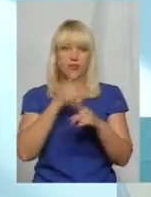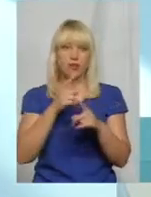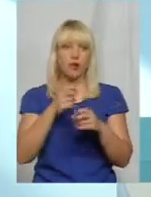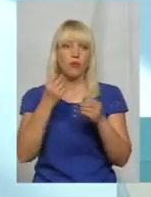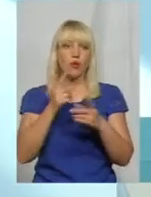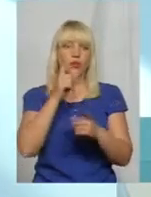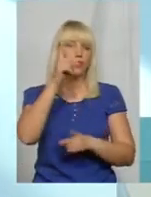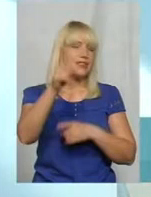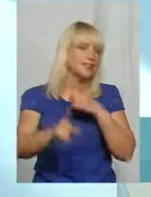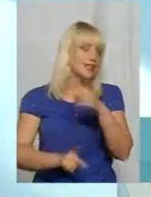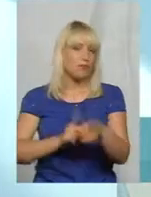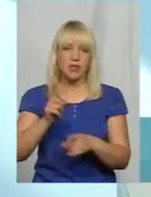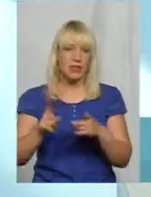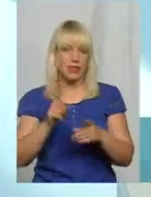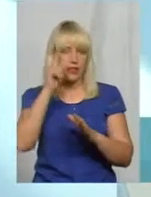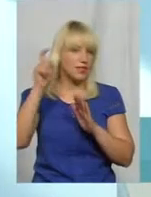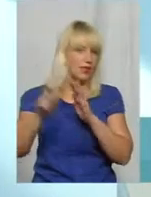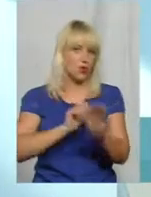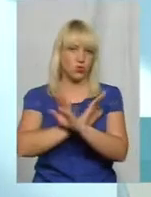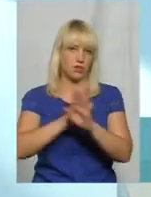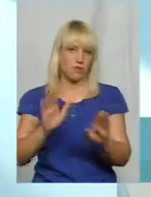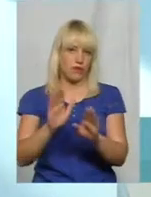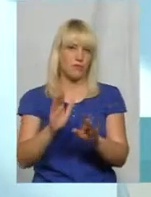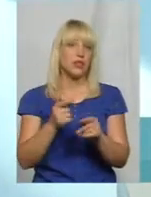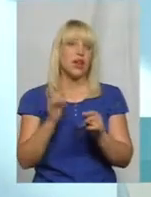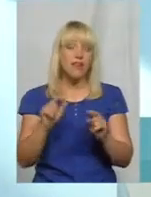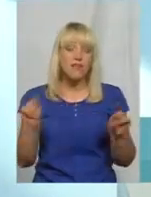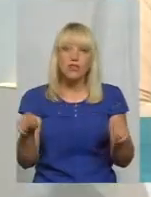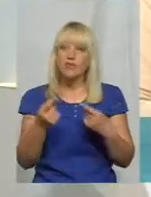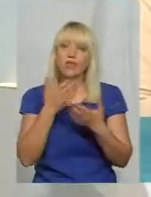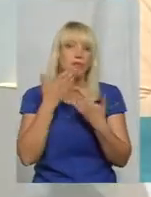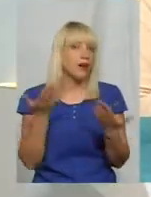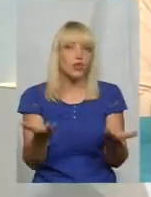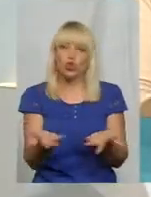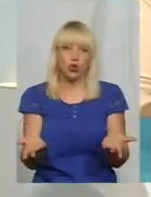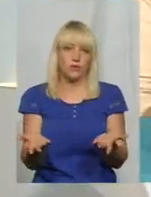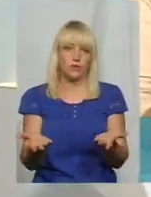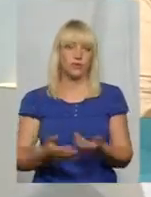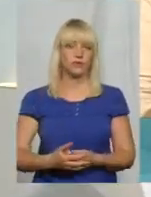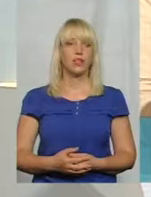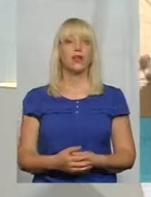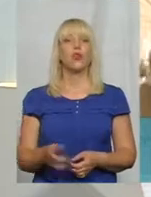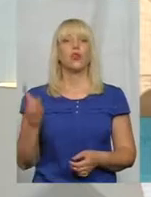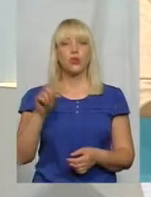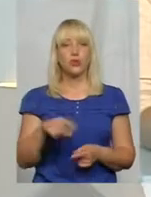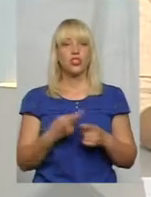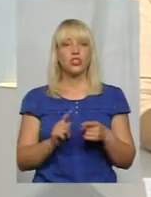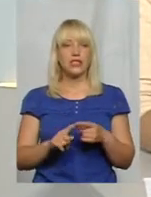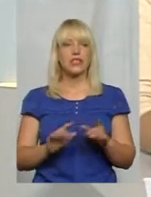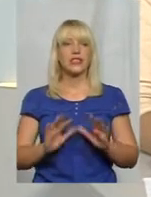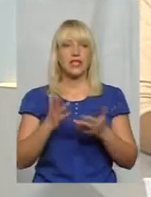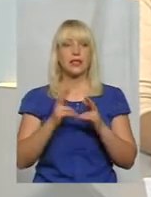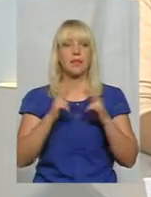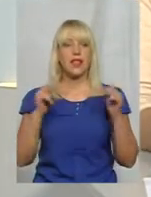змінити до неузнаваємості. Потім вже просто вистанавливати вже немає що. До речі, майже це і стається з цим